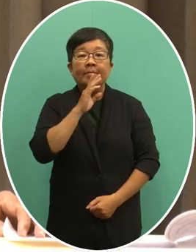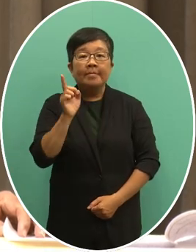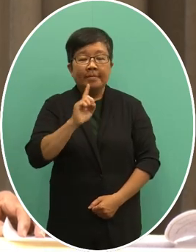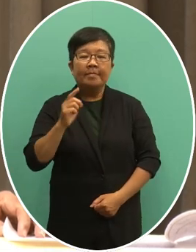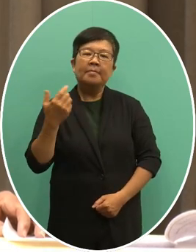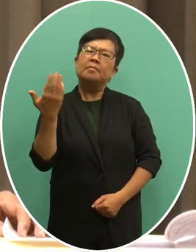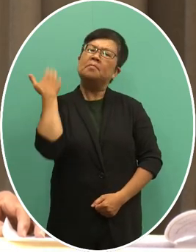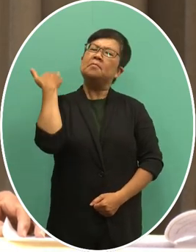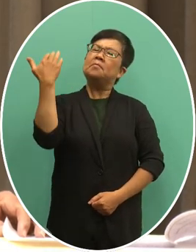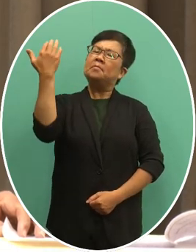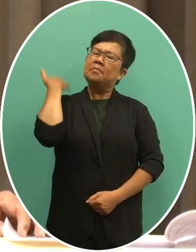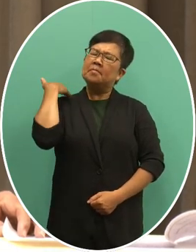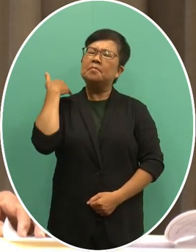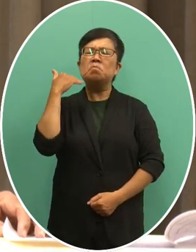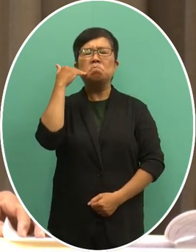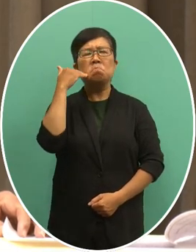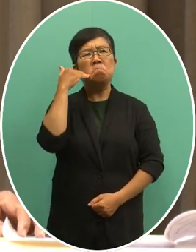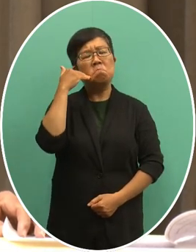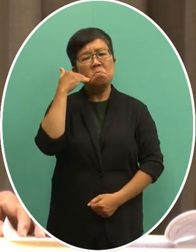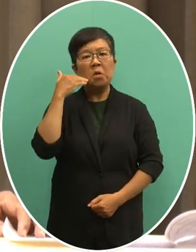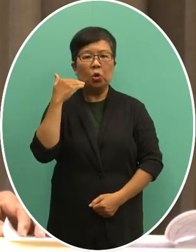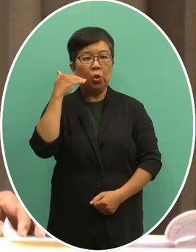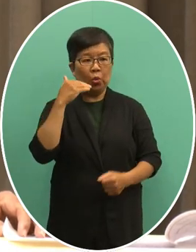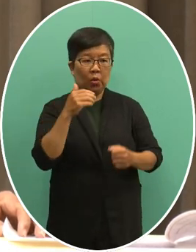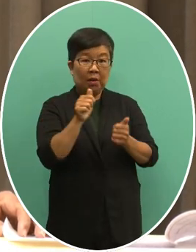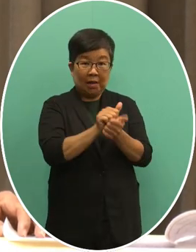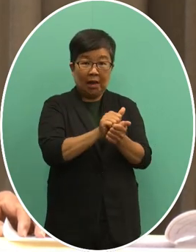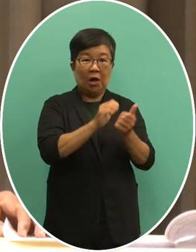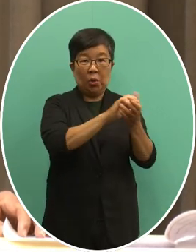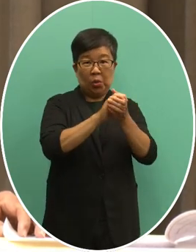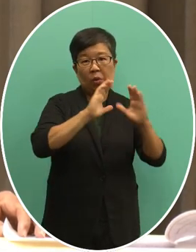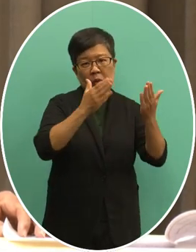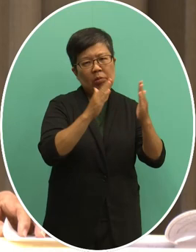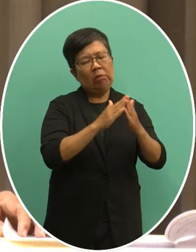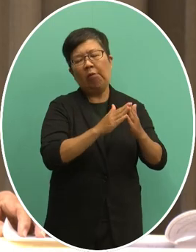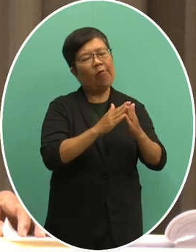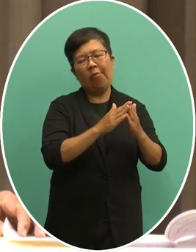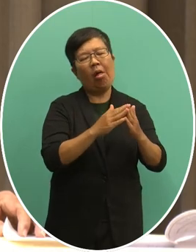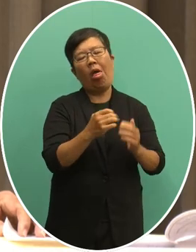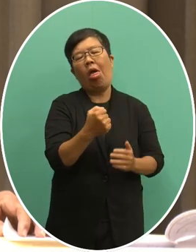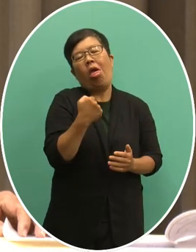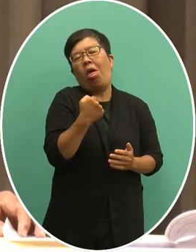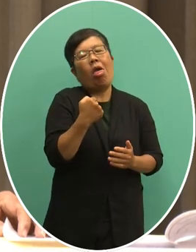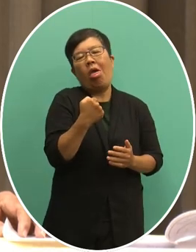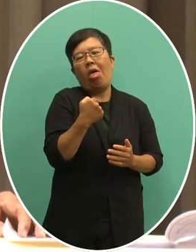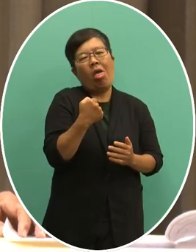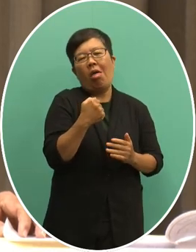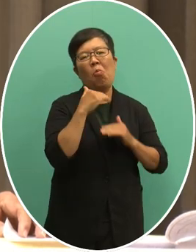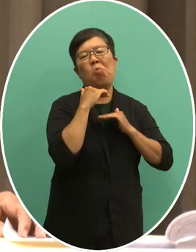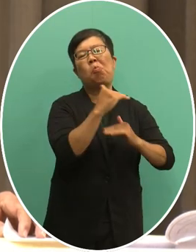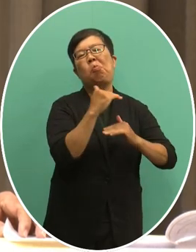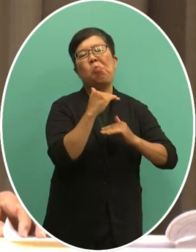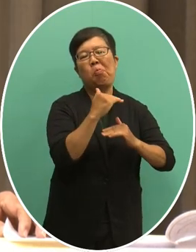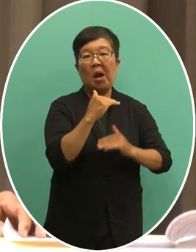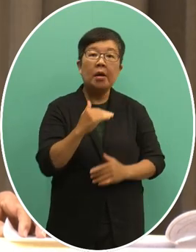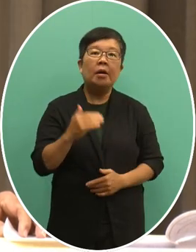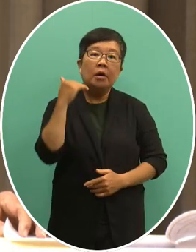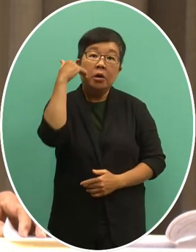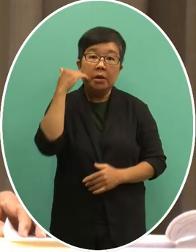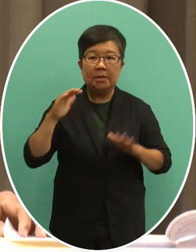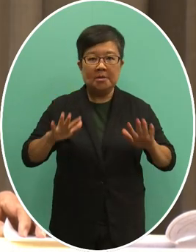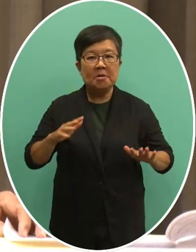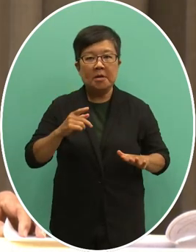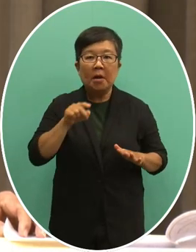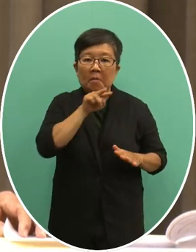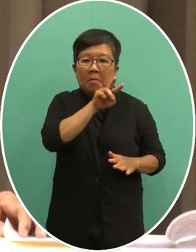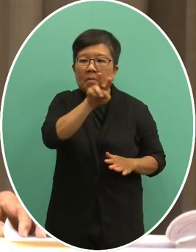过去如果说只靠邦交国的话我觉得我们的力量还是有限的可是现在我们看